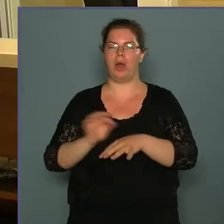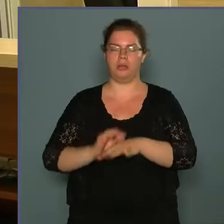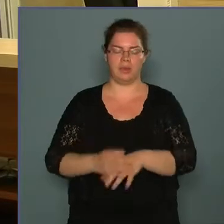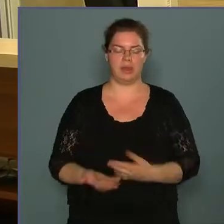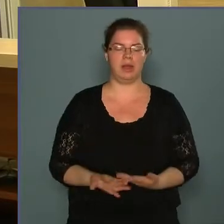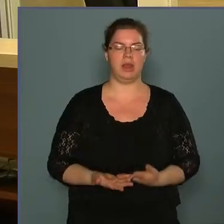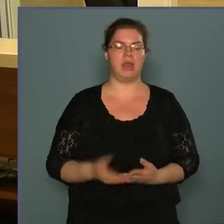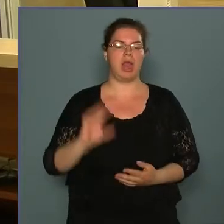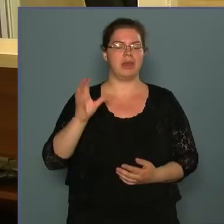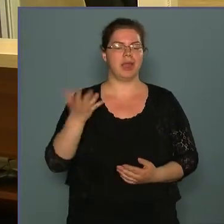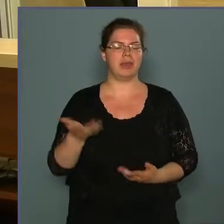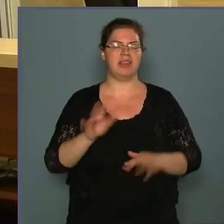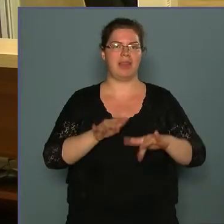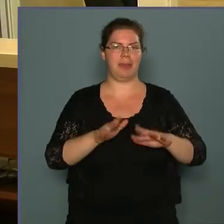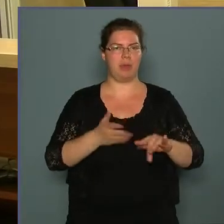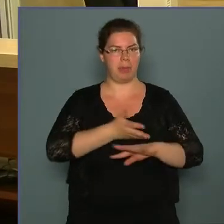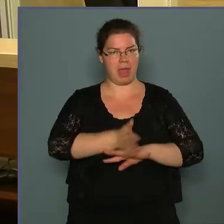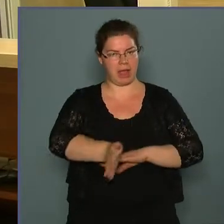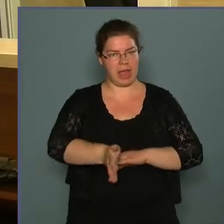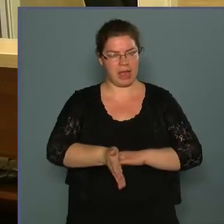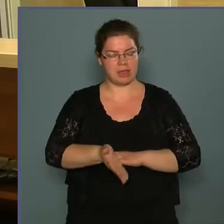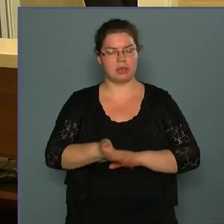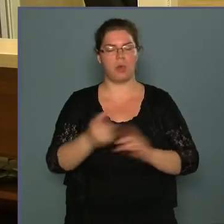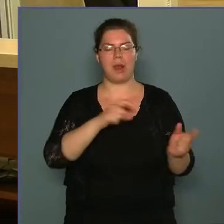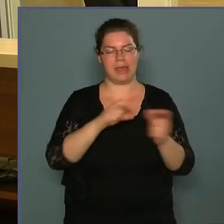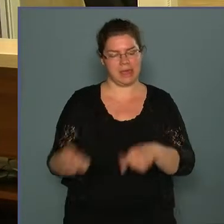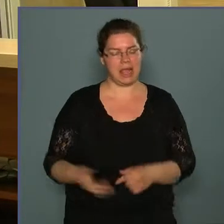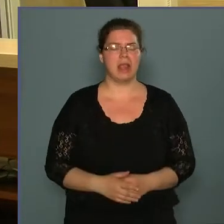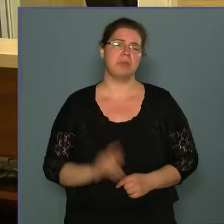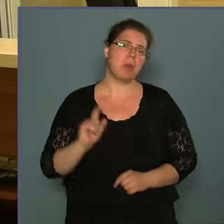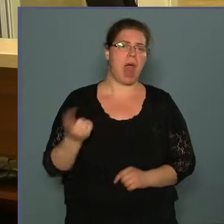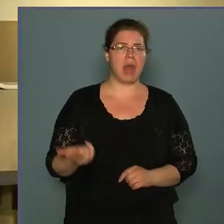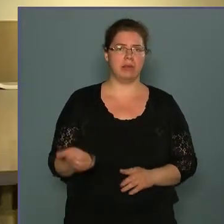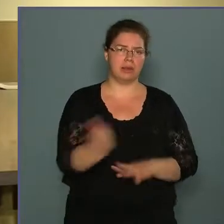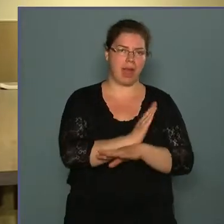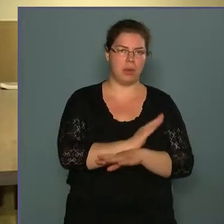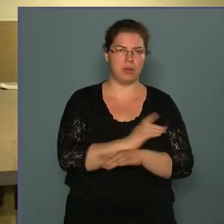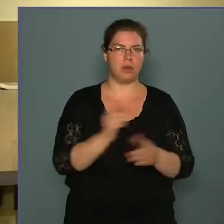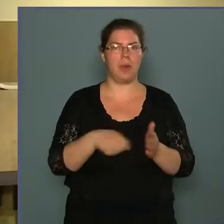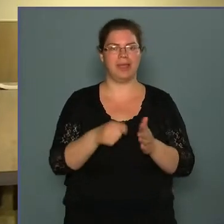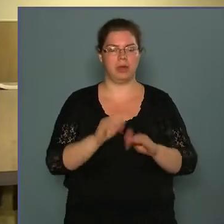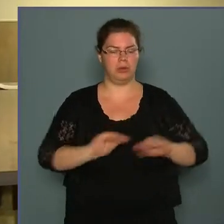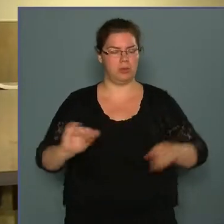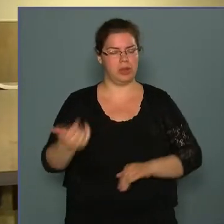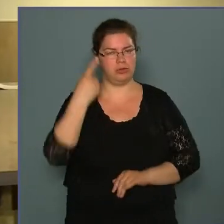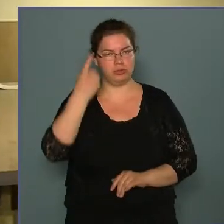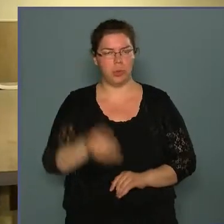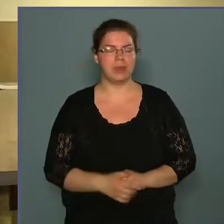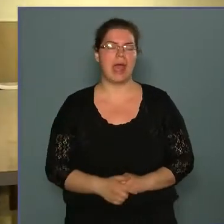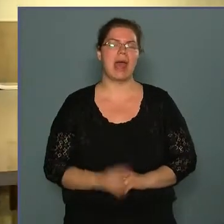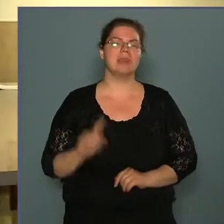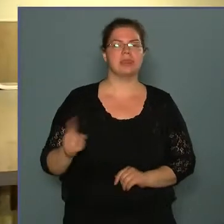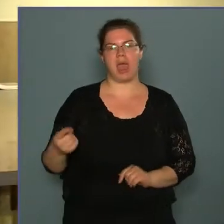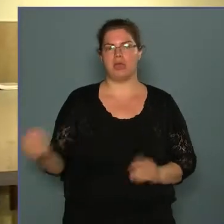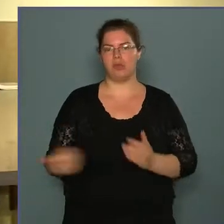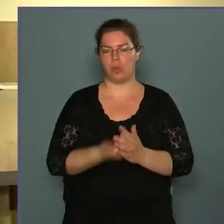számítógépen keresztül érkezik, bár ezt az előző híradós pult is tudta, de